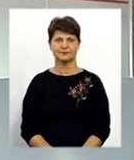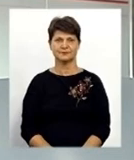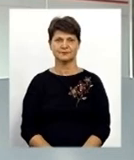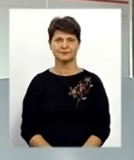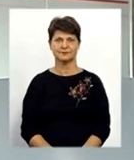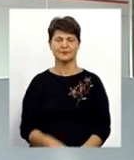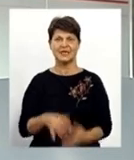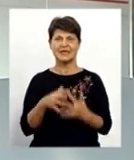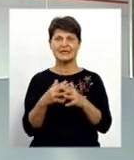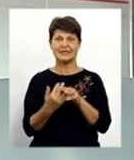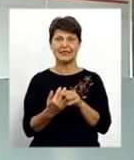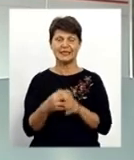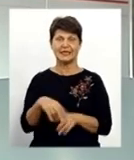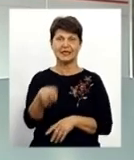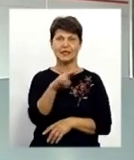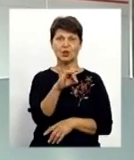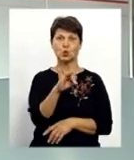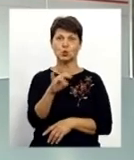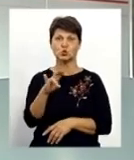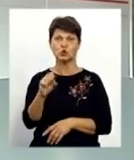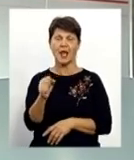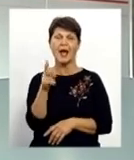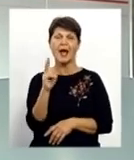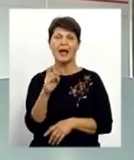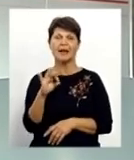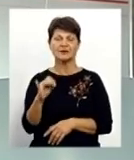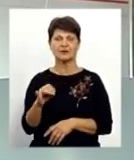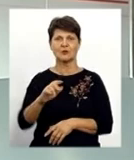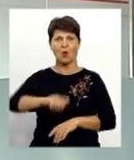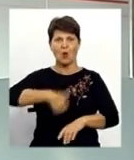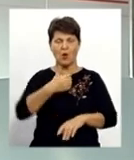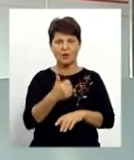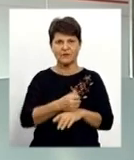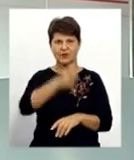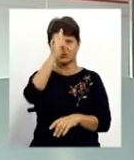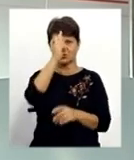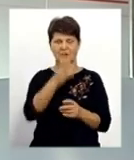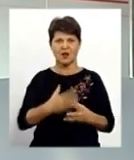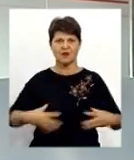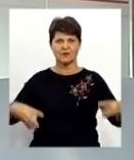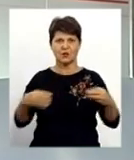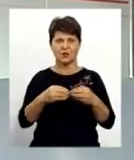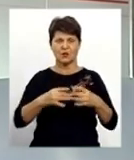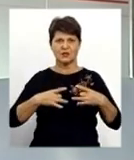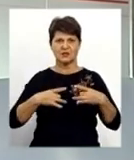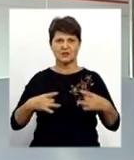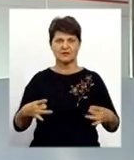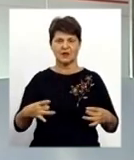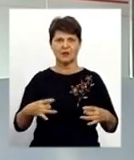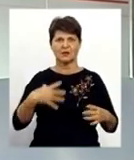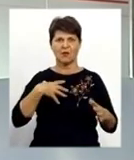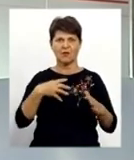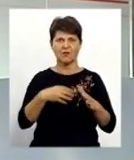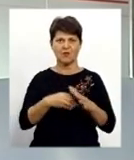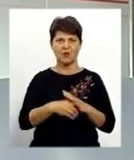У селі Дружня Калинівського району до головного державного свята вшанували пам'ять загиблих воїнів Української Народної Республіки.